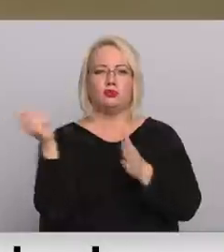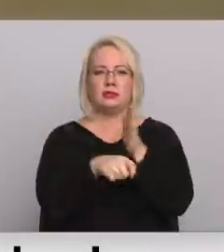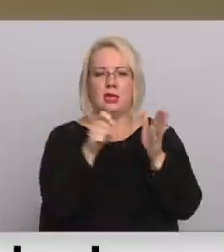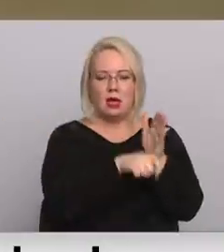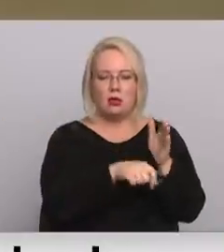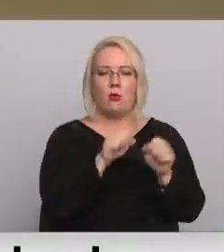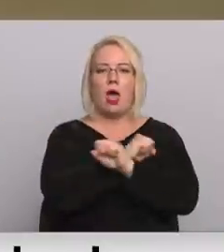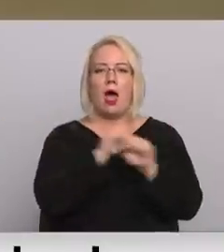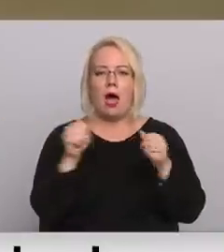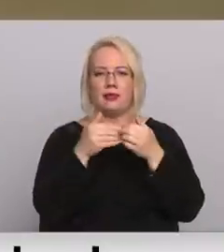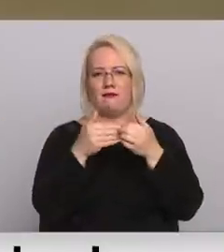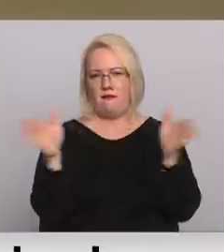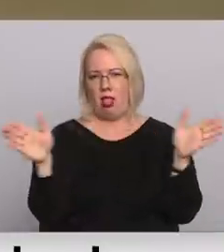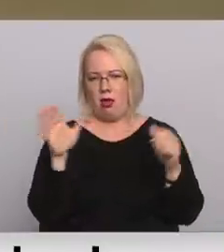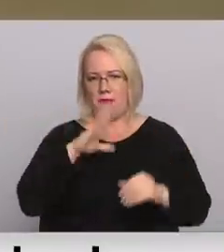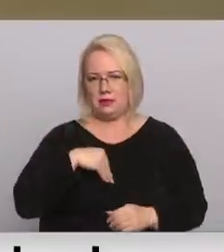atkal visu vaļā.